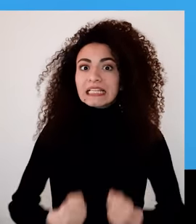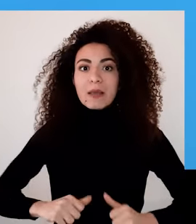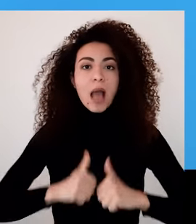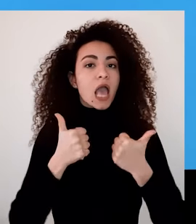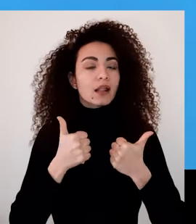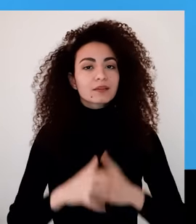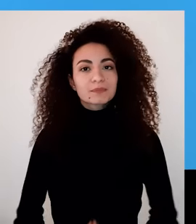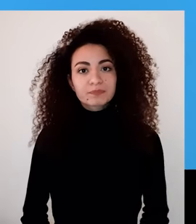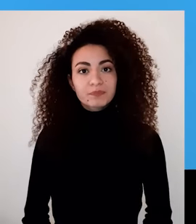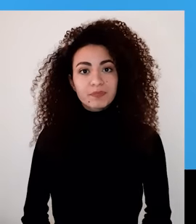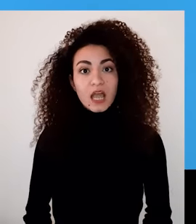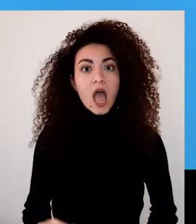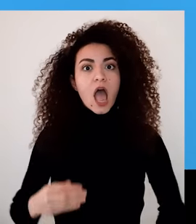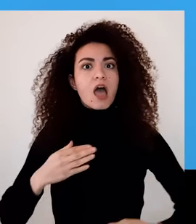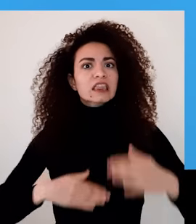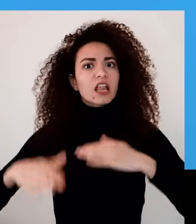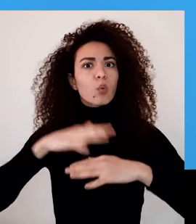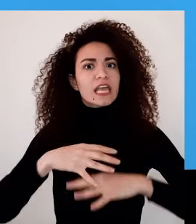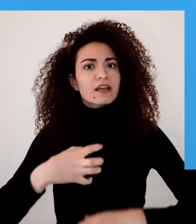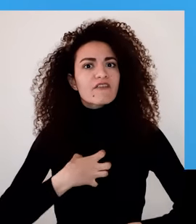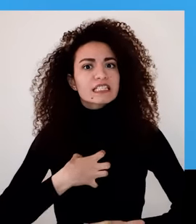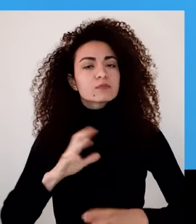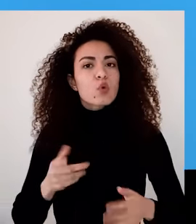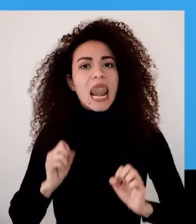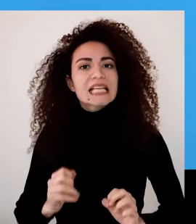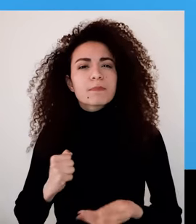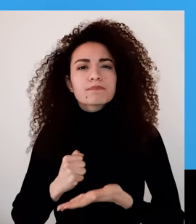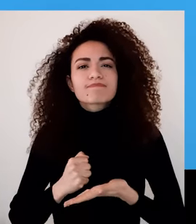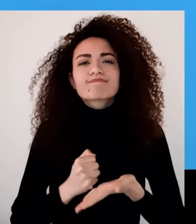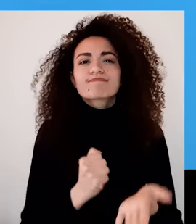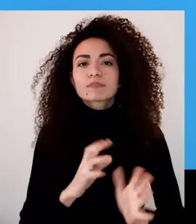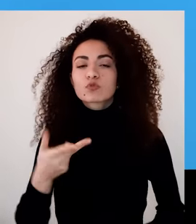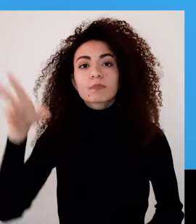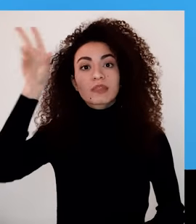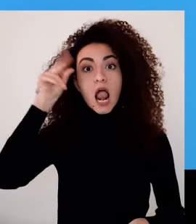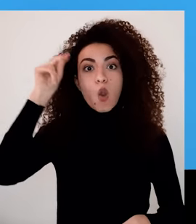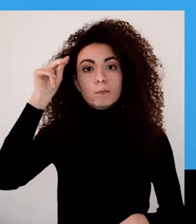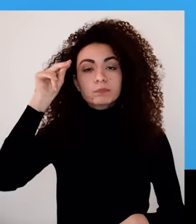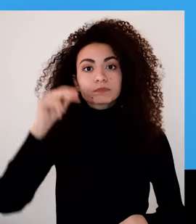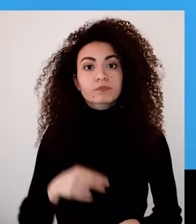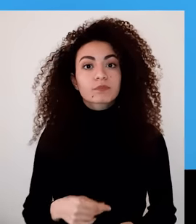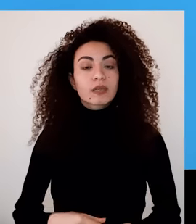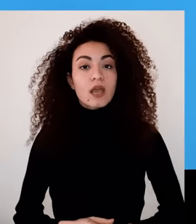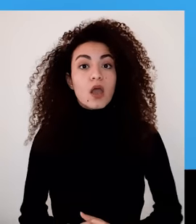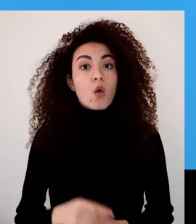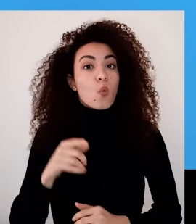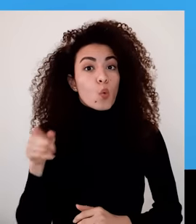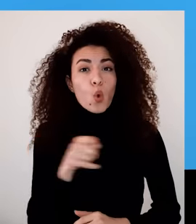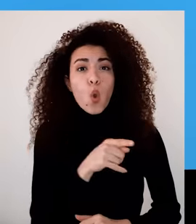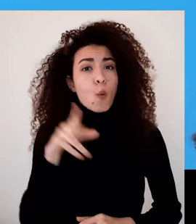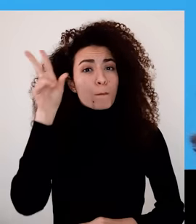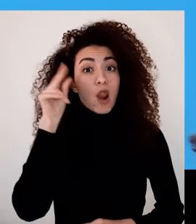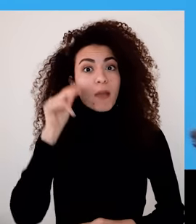أجزاءه وفقراته تحقيق التطوير الذاتي بيتطلب دافع للتعلم وقوة قناعة ممكن أنه يخلوك